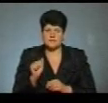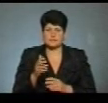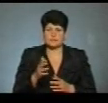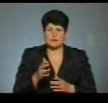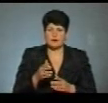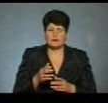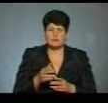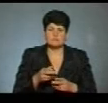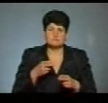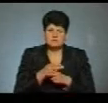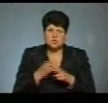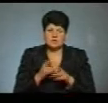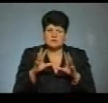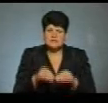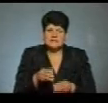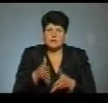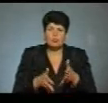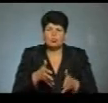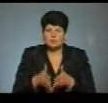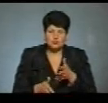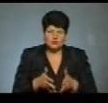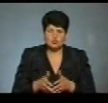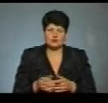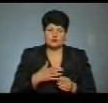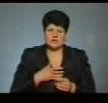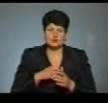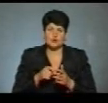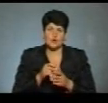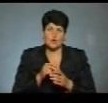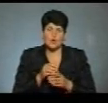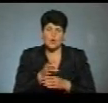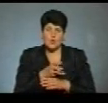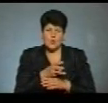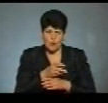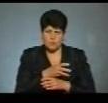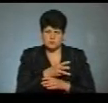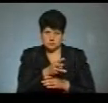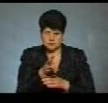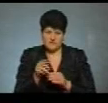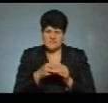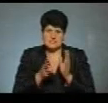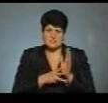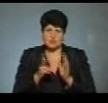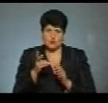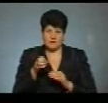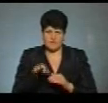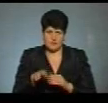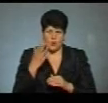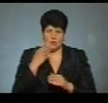Пожежникам знадобилося 10 годин. Наші кореспонденти були на місці події 18 квітня після того, як пожежу погасили.